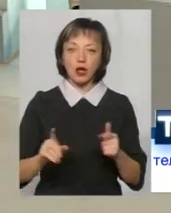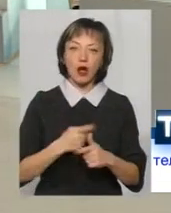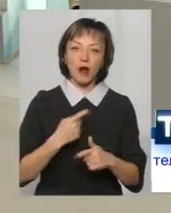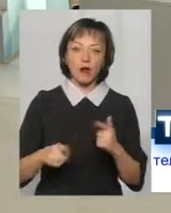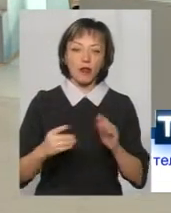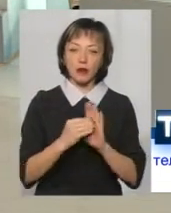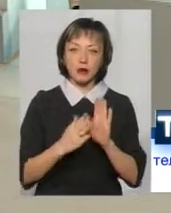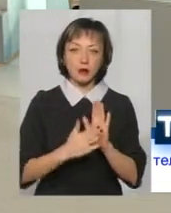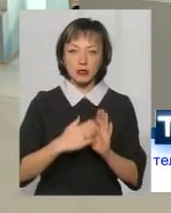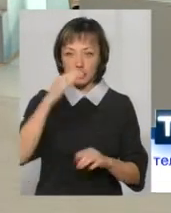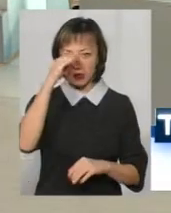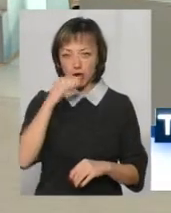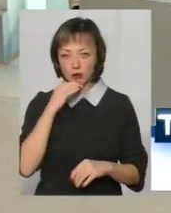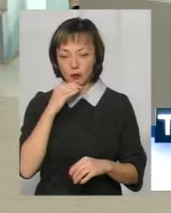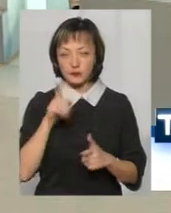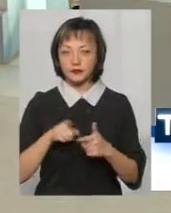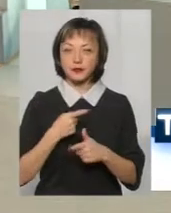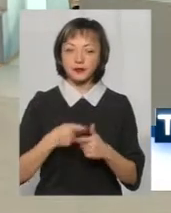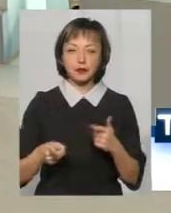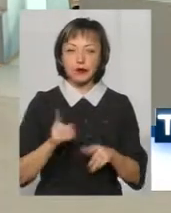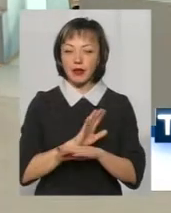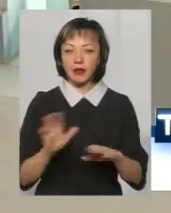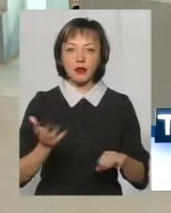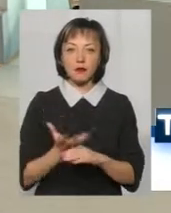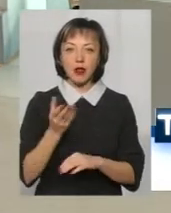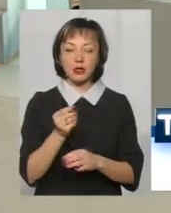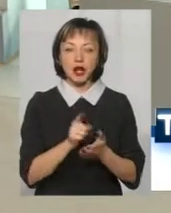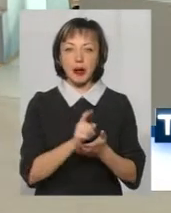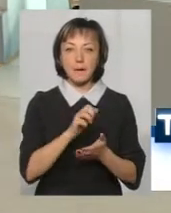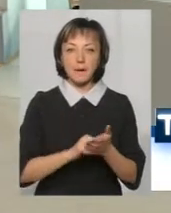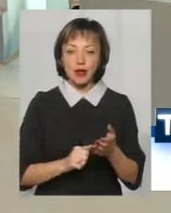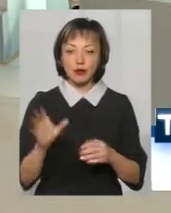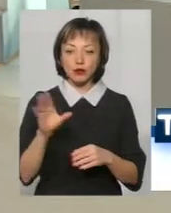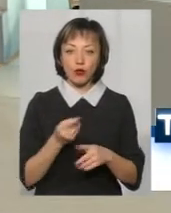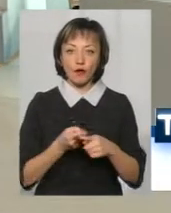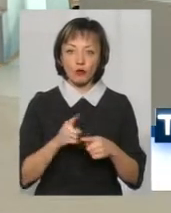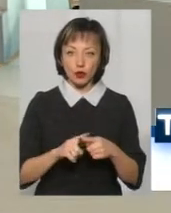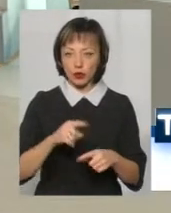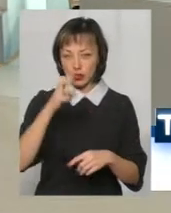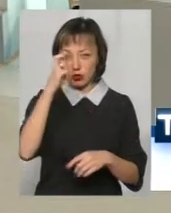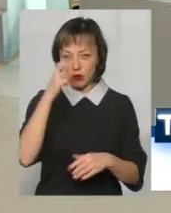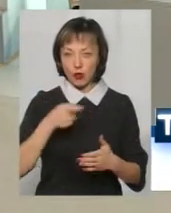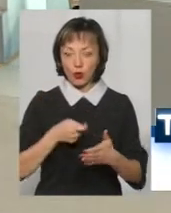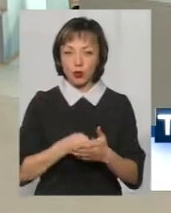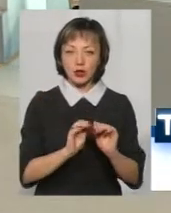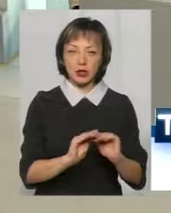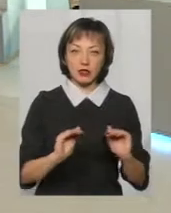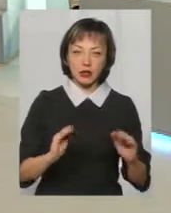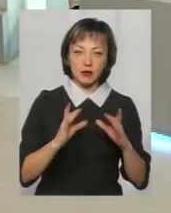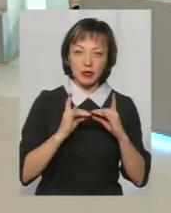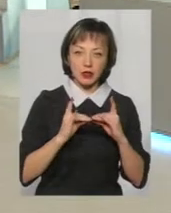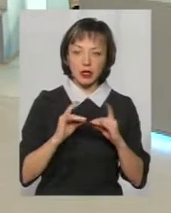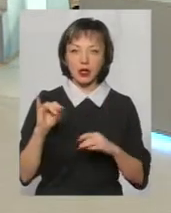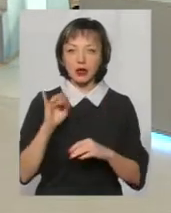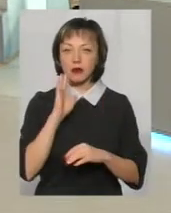не записаний татом, або не сплачує аліментів. З того всього держава годує і дітей в інтернаті,